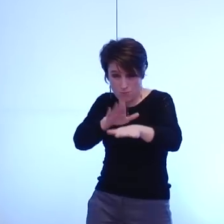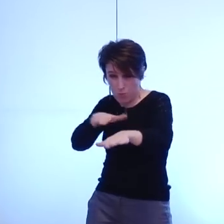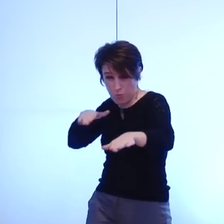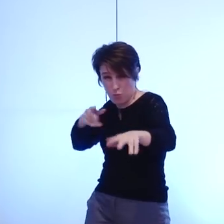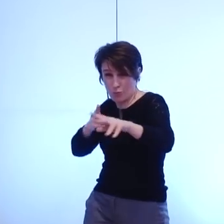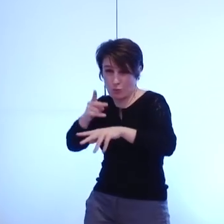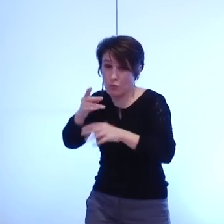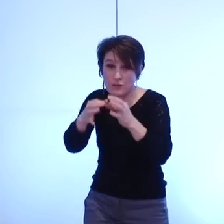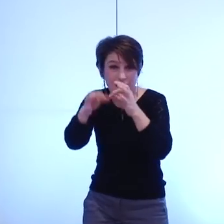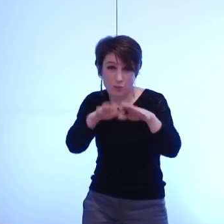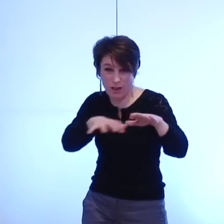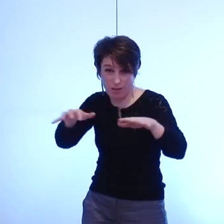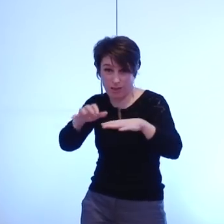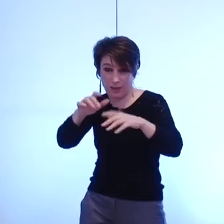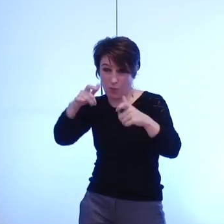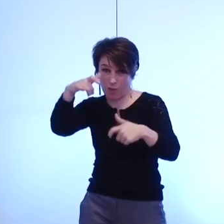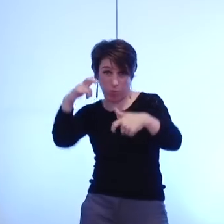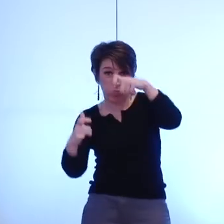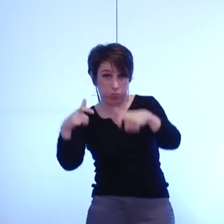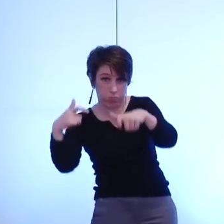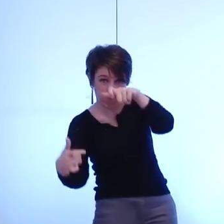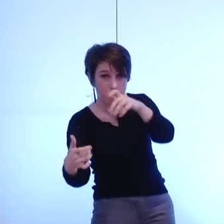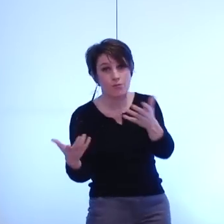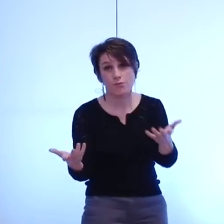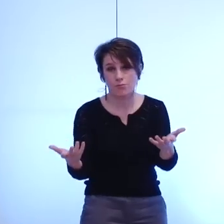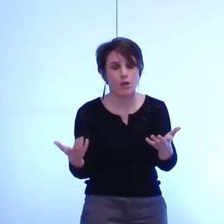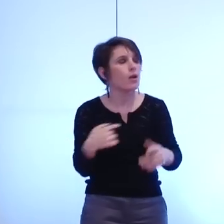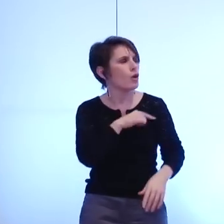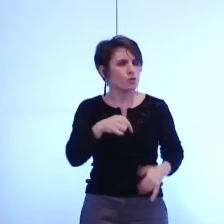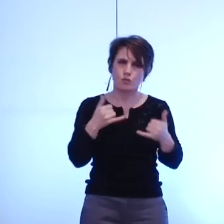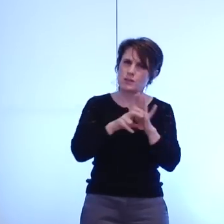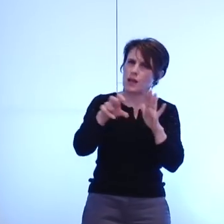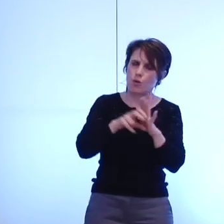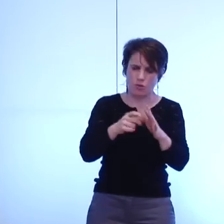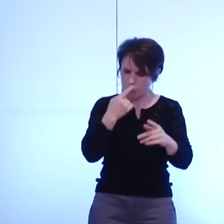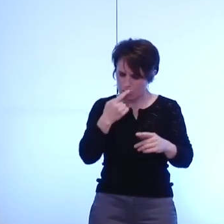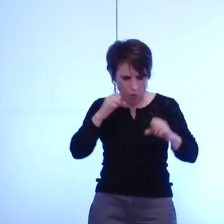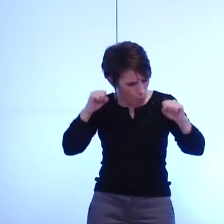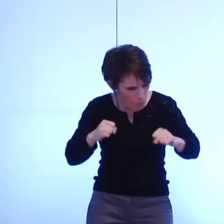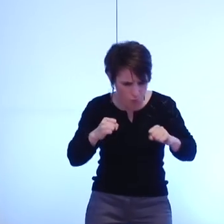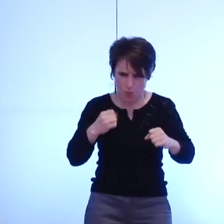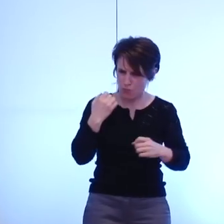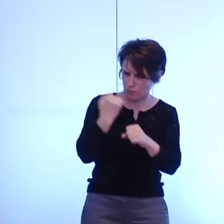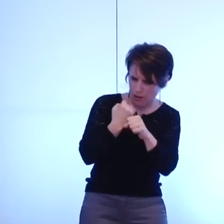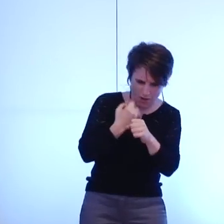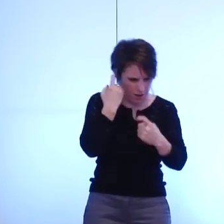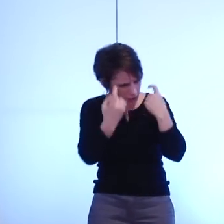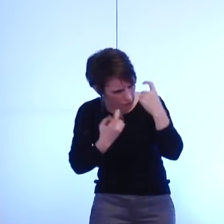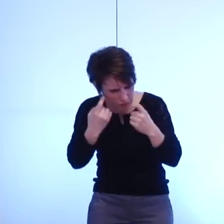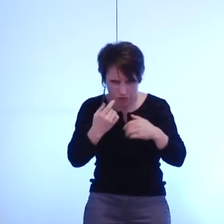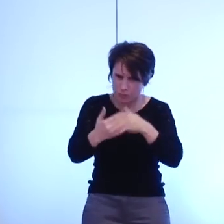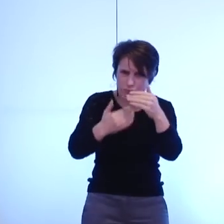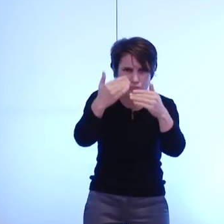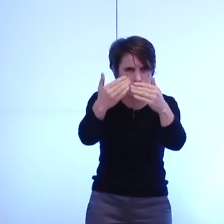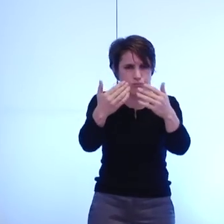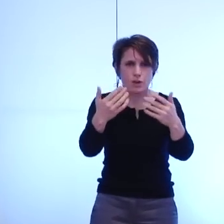ce travail là peut s'engager à Grenoble nous en sommes absolument convaincus sans a priori en nous